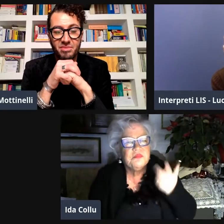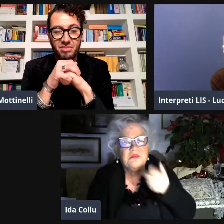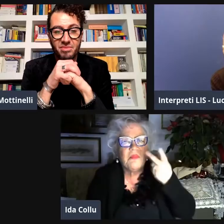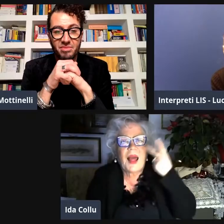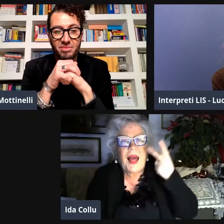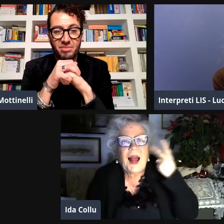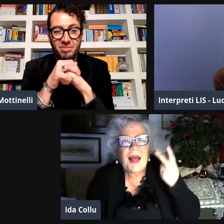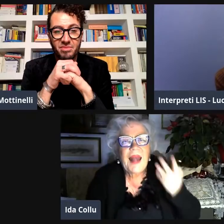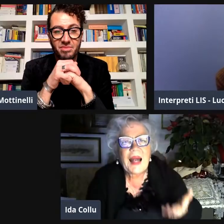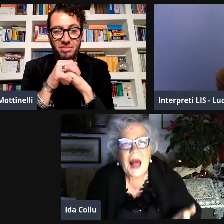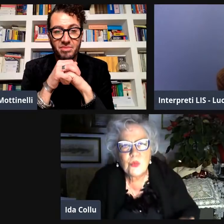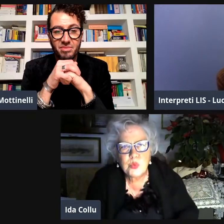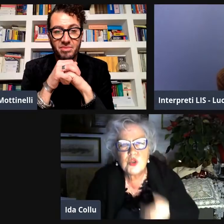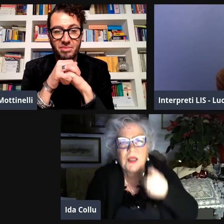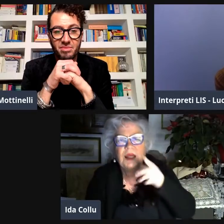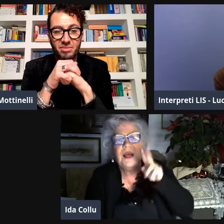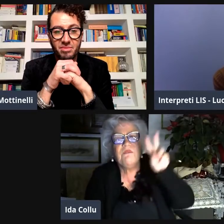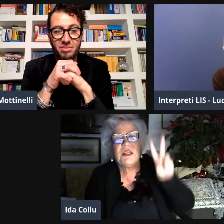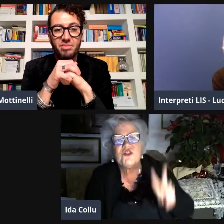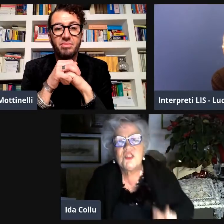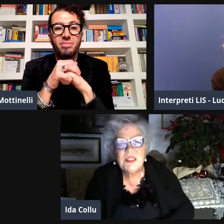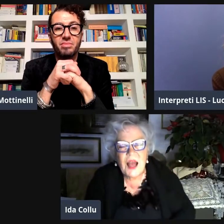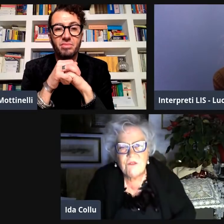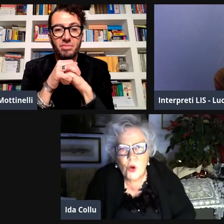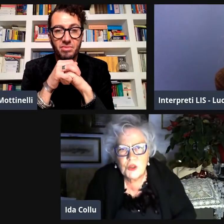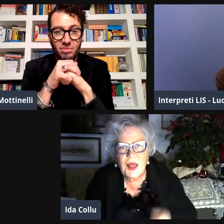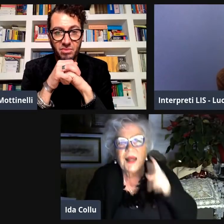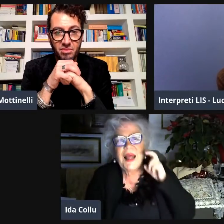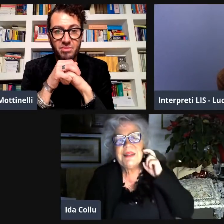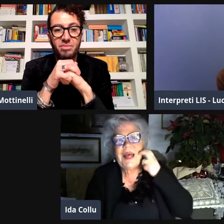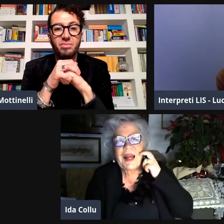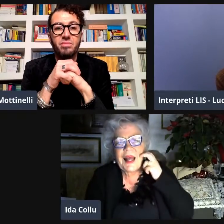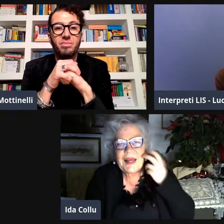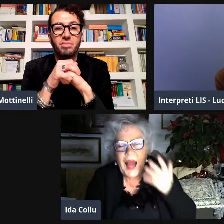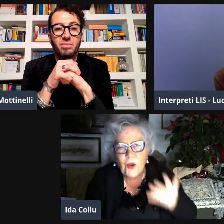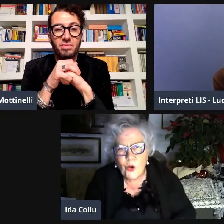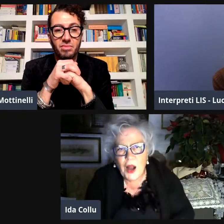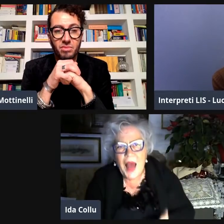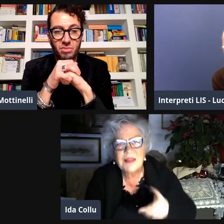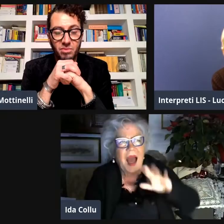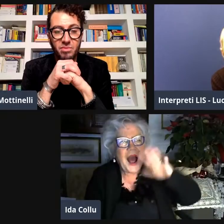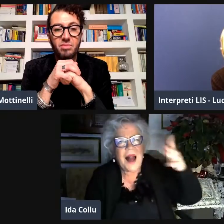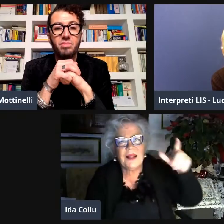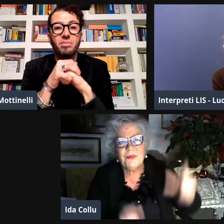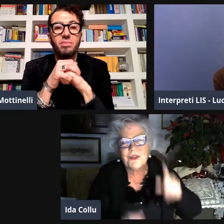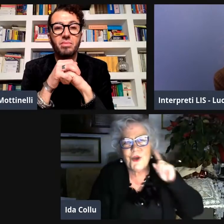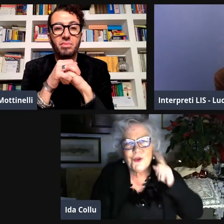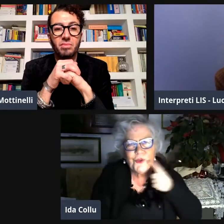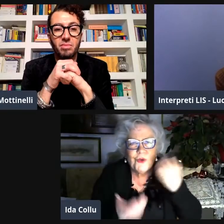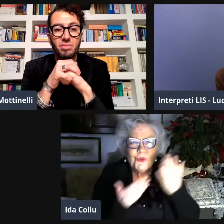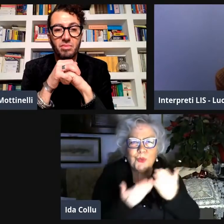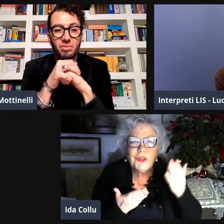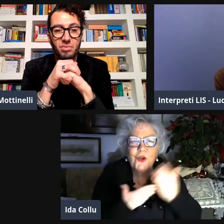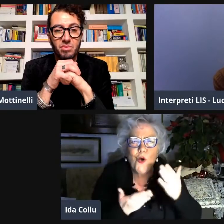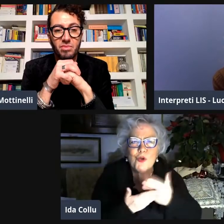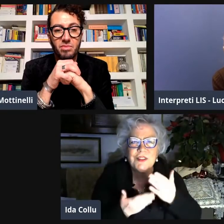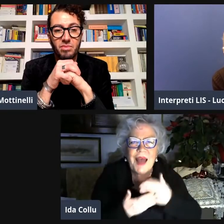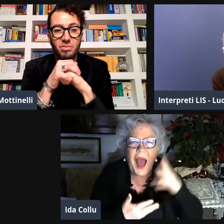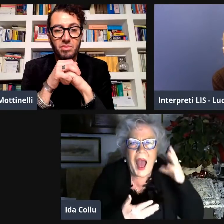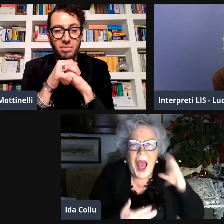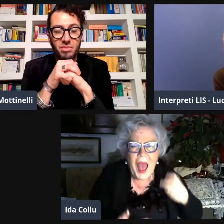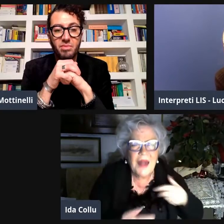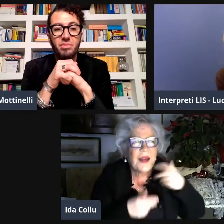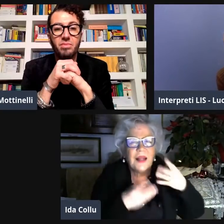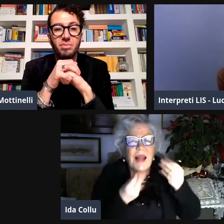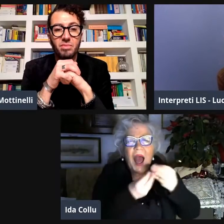persone del mondo scientifico con Elena Raduzzi con Virginia Volterra con Serena Corazza e con altre persone